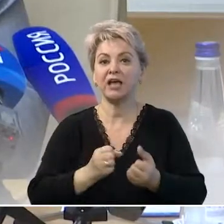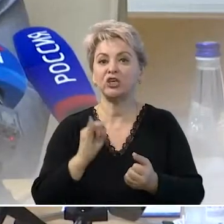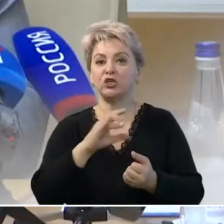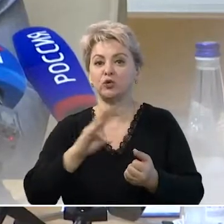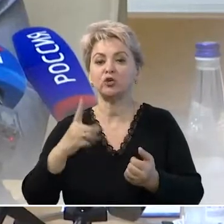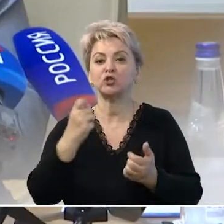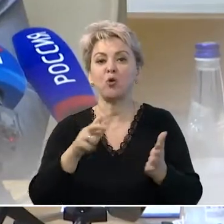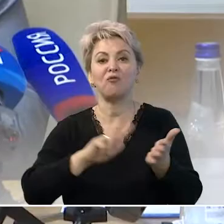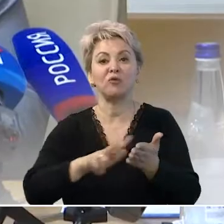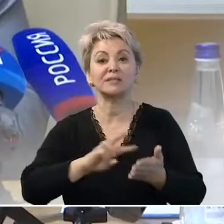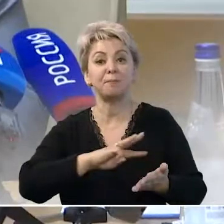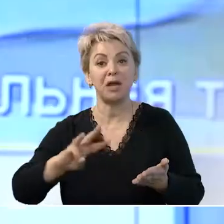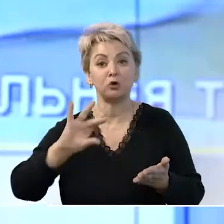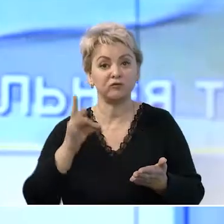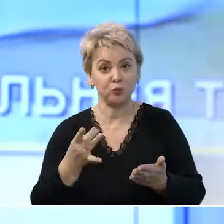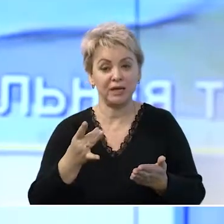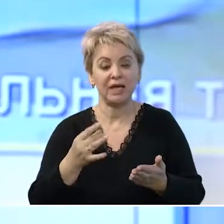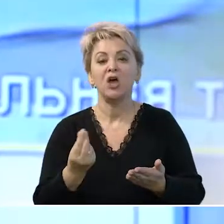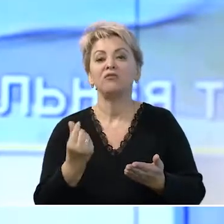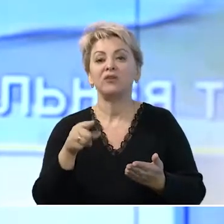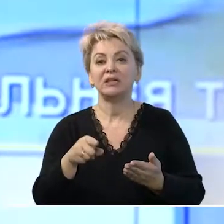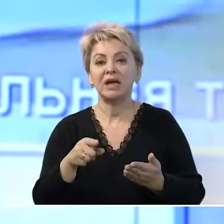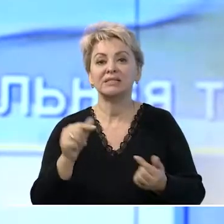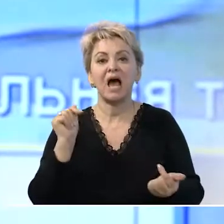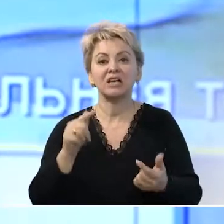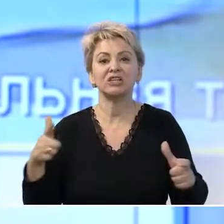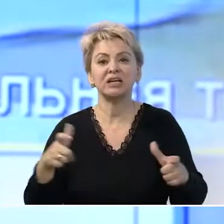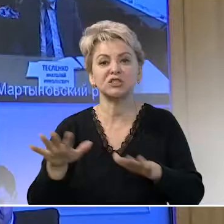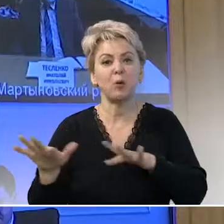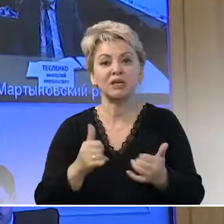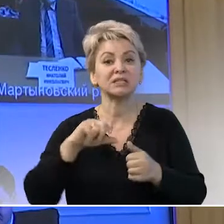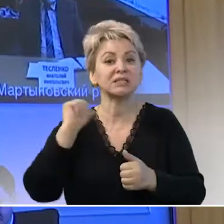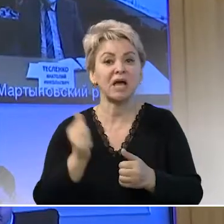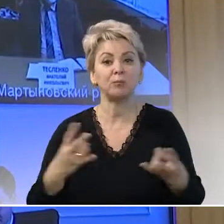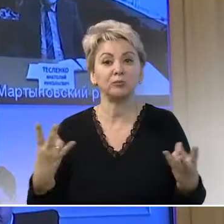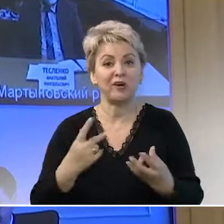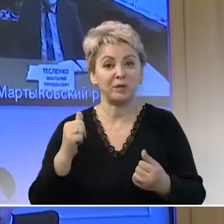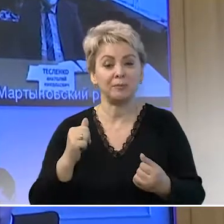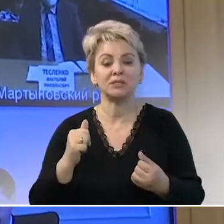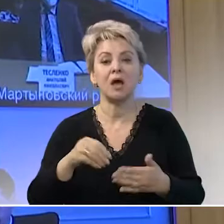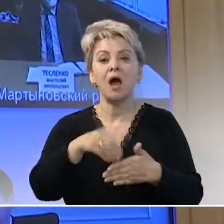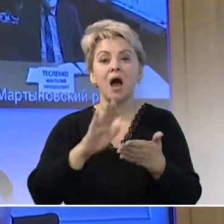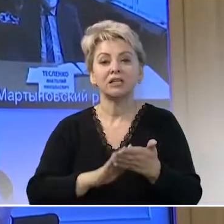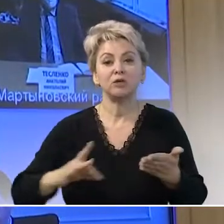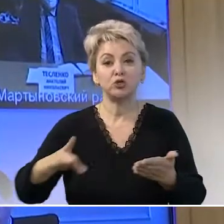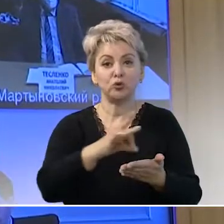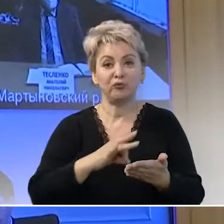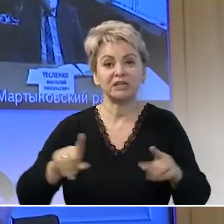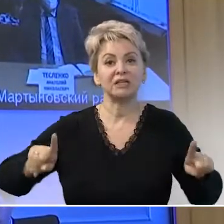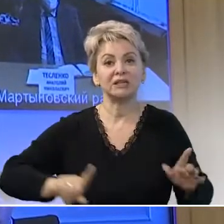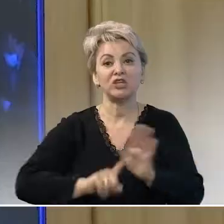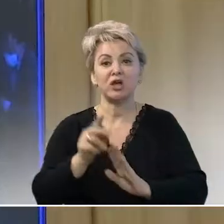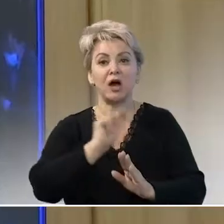в июне 180 миллионов рублей. Финансовые антикризисные меры сейчас самые востребованные. Отмечу, что в регионе